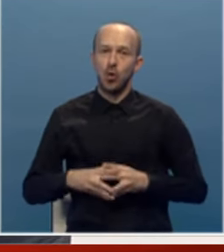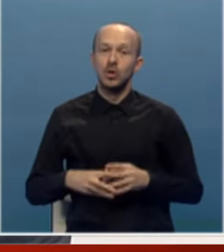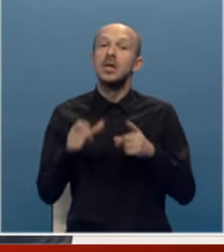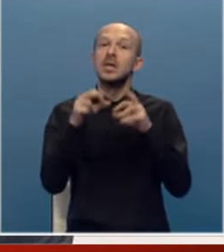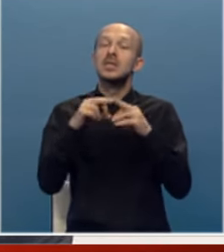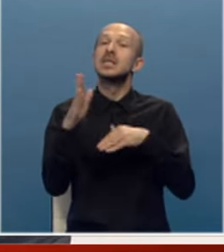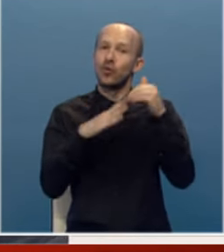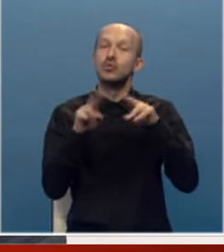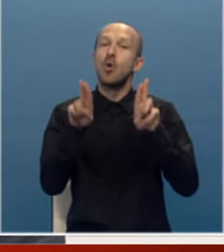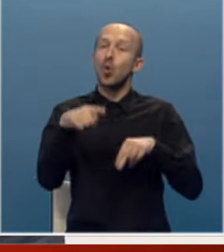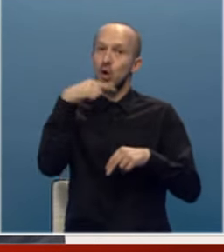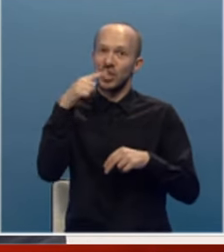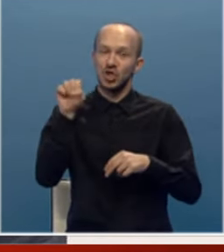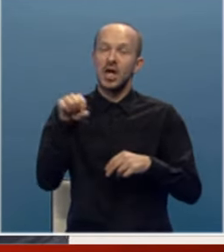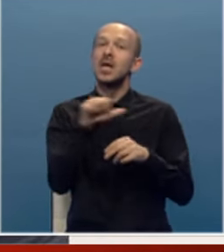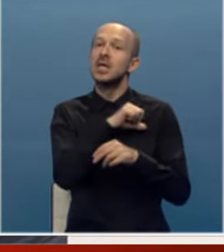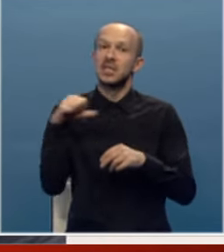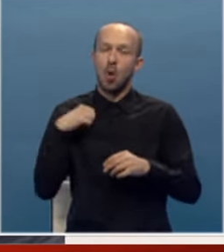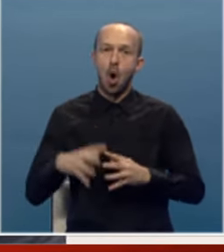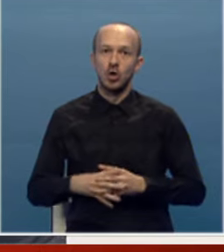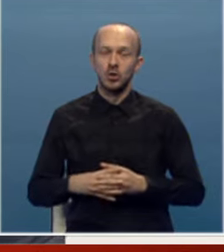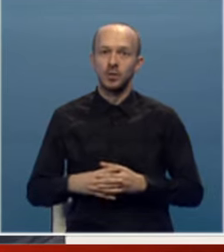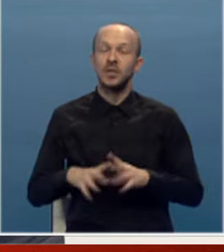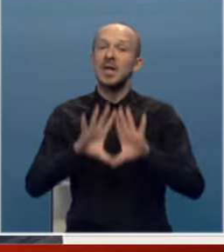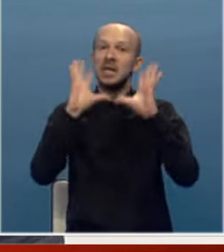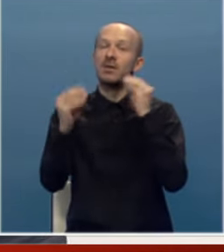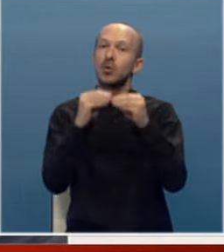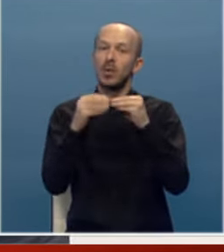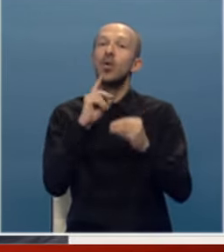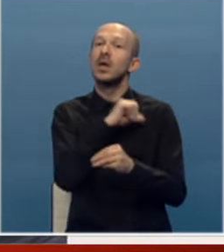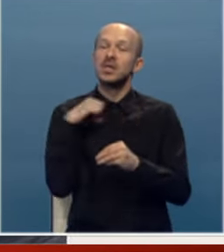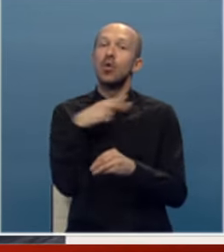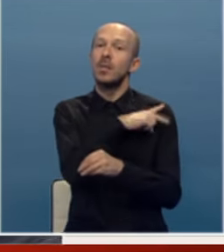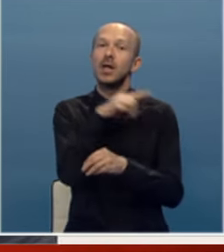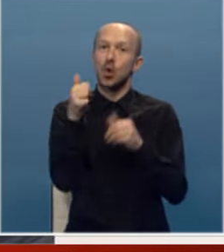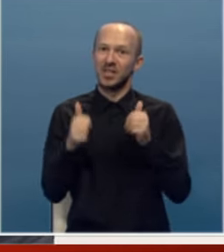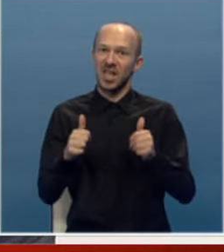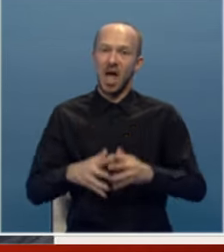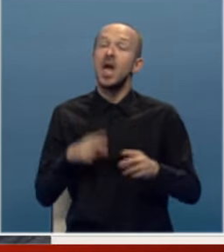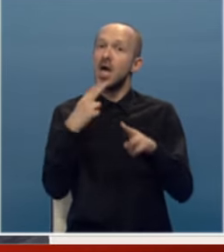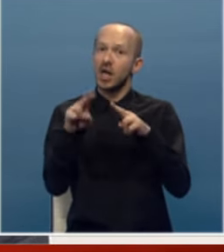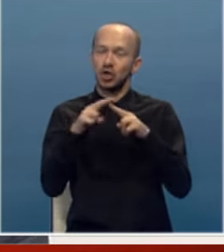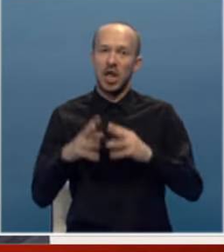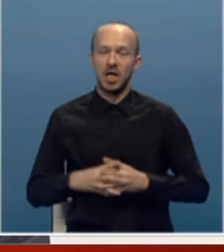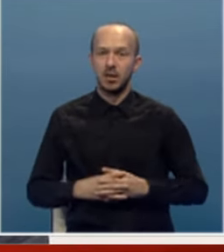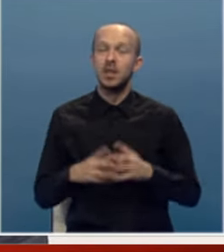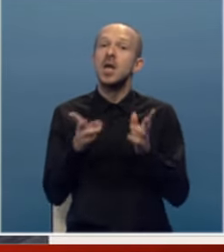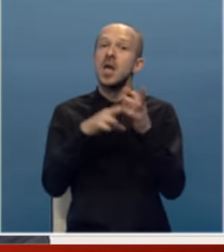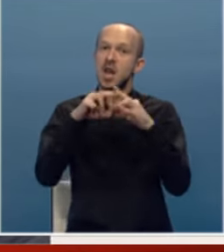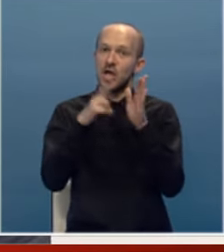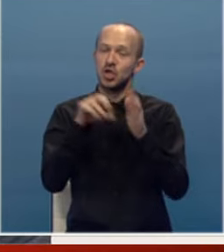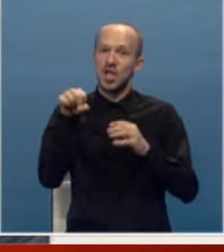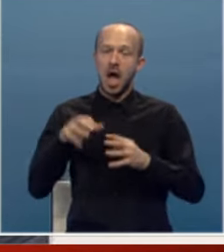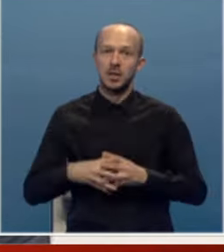sa zadovoljstvom mogu reći da sve probleme koje smo imali do sad rješili na način